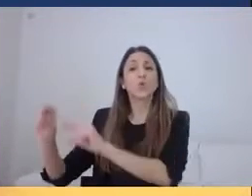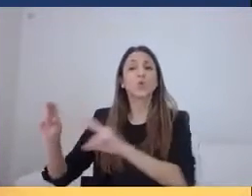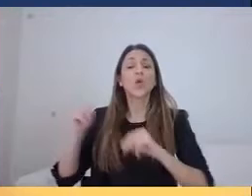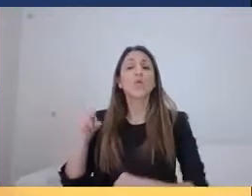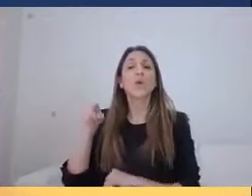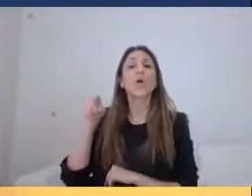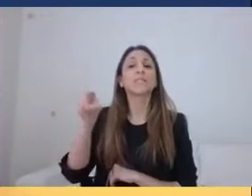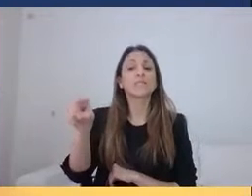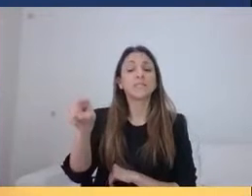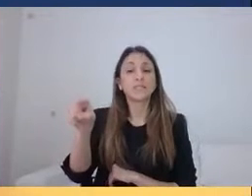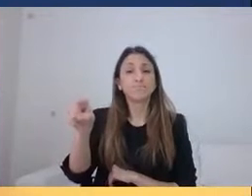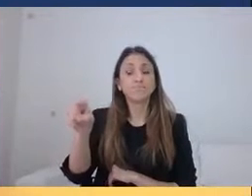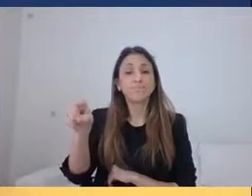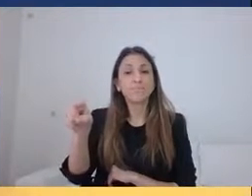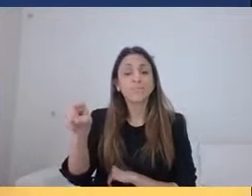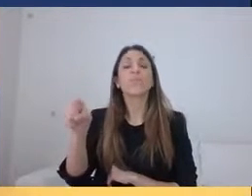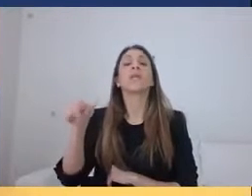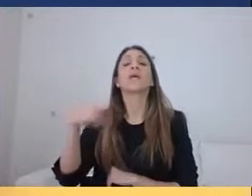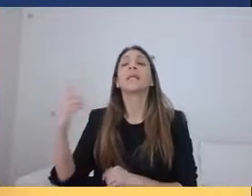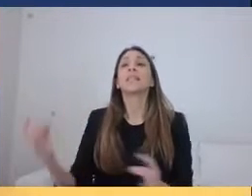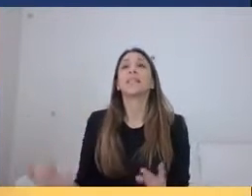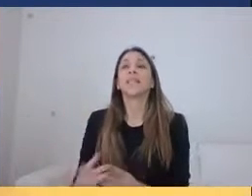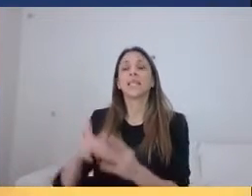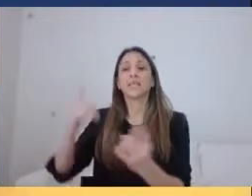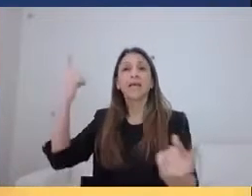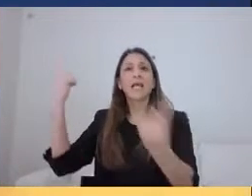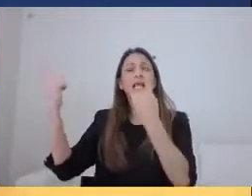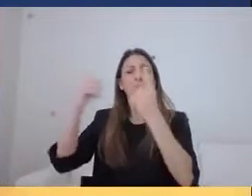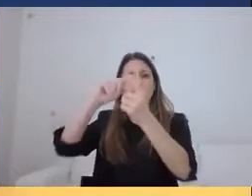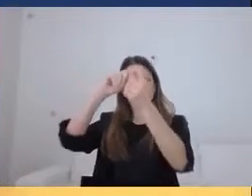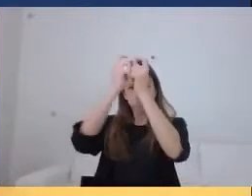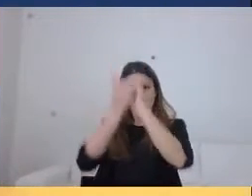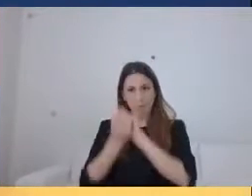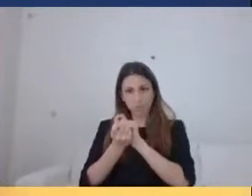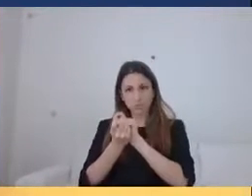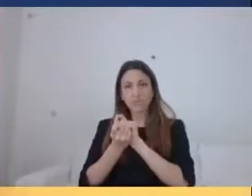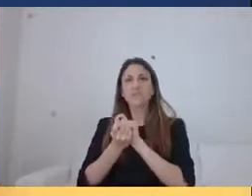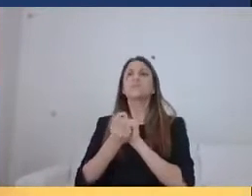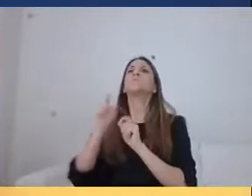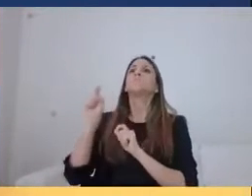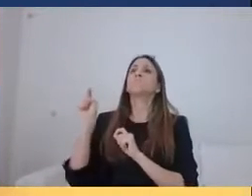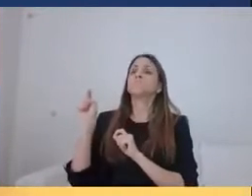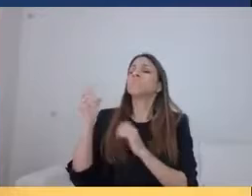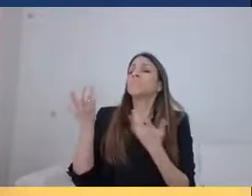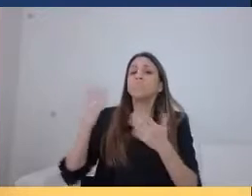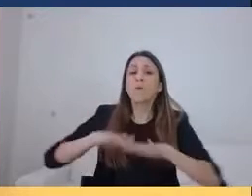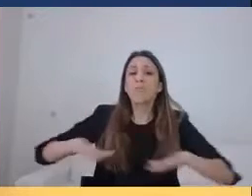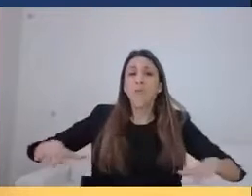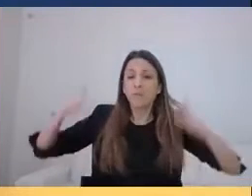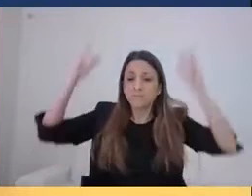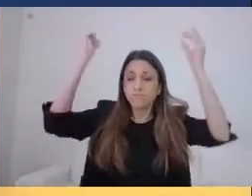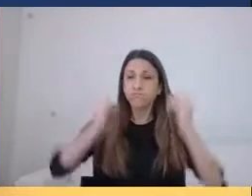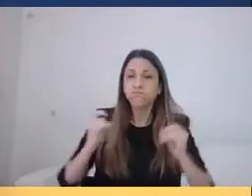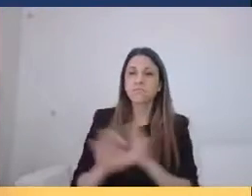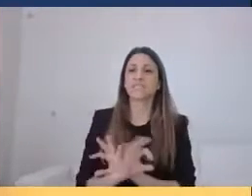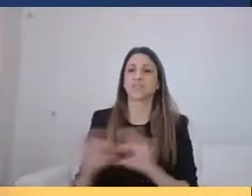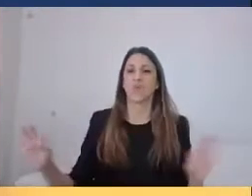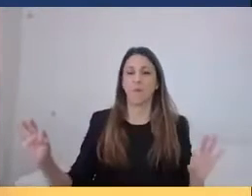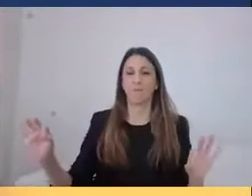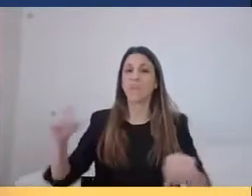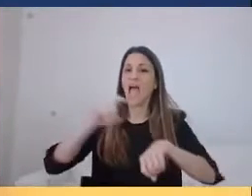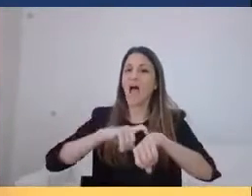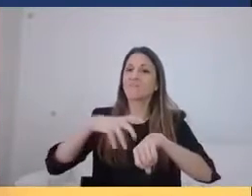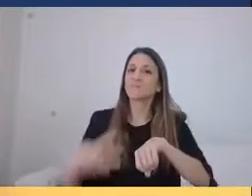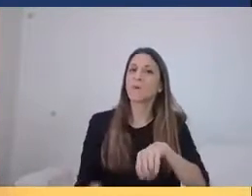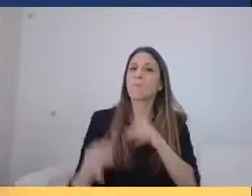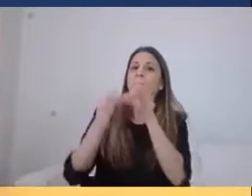αντίκτυπο που μπορεί να έχει κλιματική αλλαγή στη ζωή των παιδιών μας. Σε ενωσιακό επίπεδο λαμβάνουμε μέτρα για